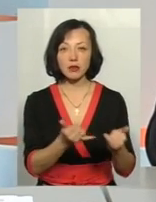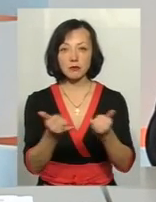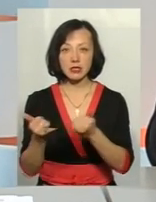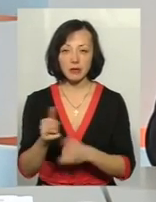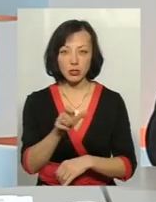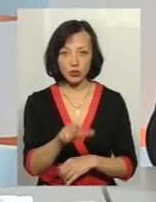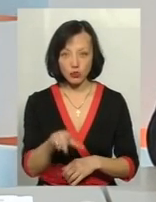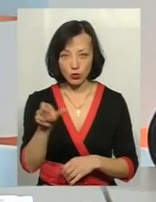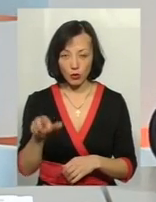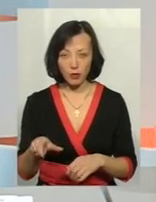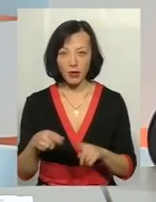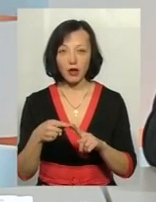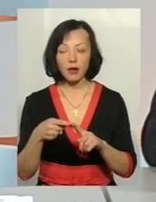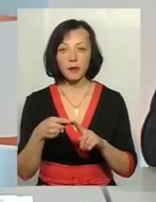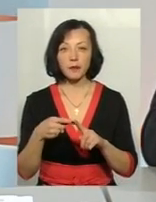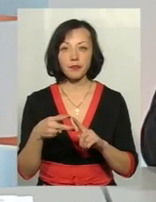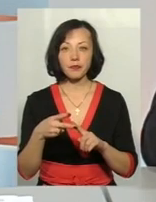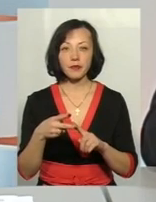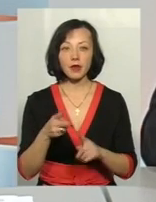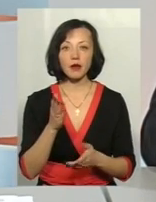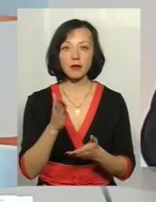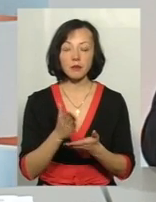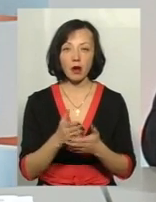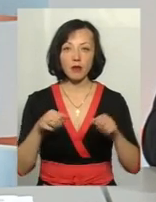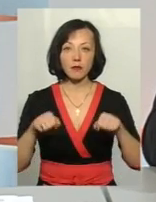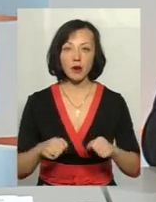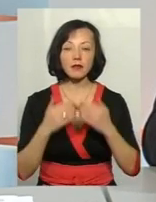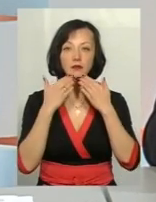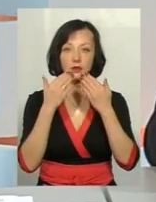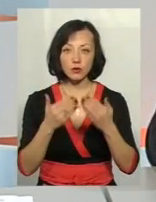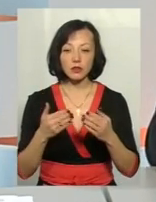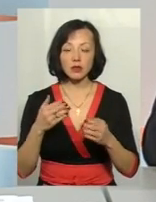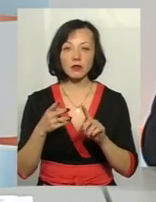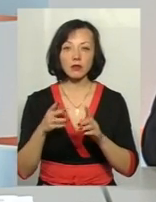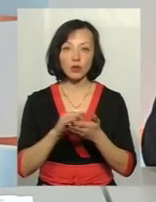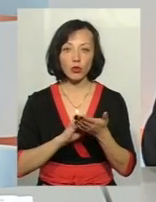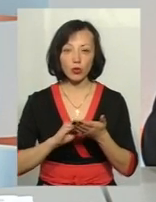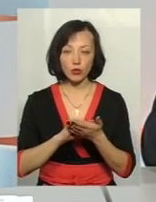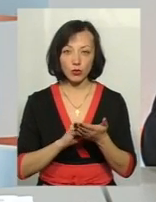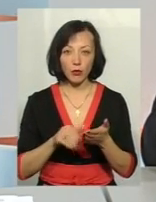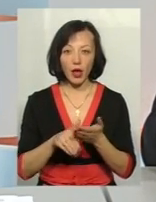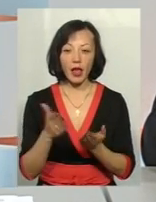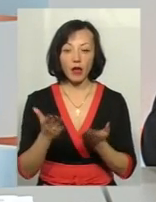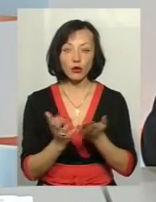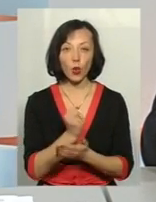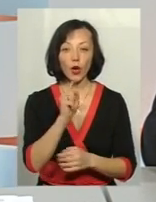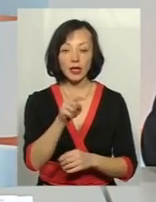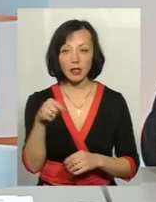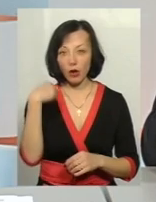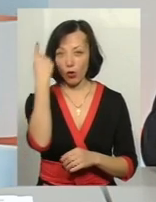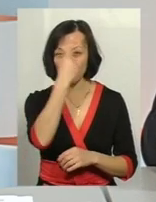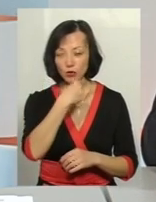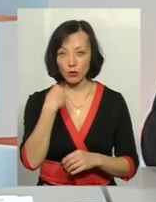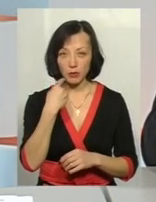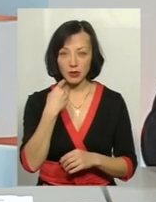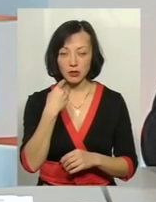особи. Малозабезпечені особи мають право звернутися з авторинною правовою допомогою, якщо дохід їх, особисто особи